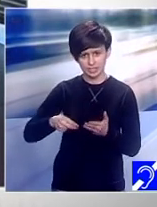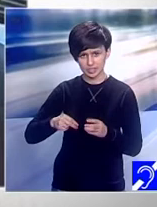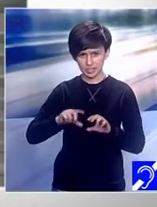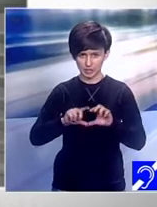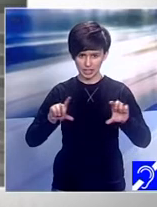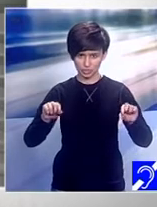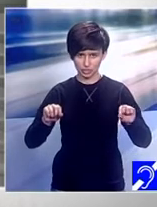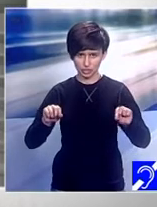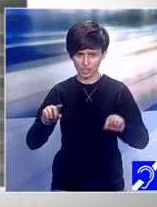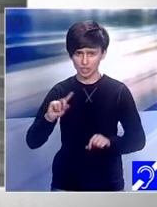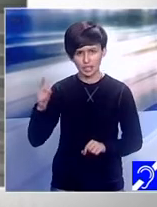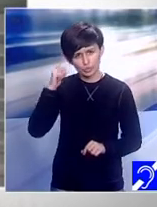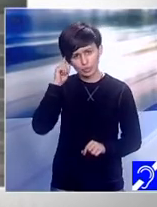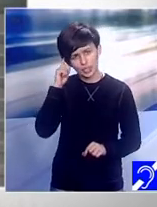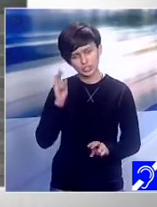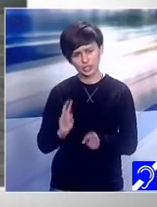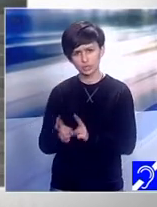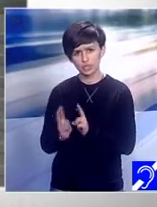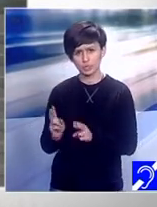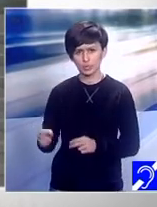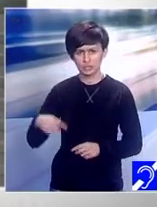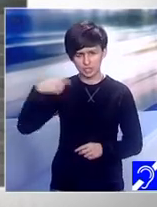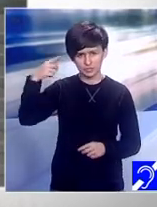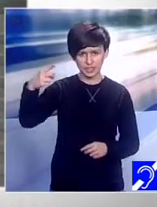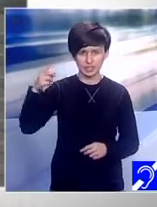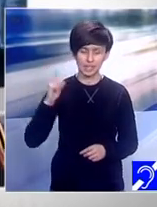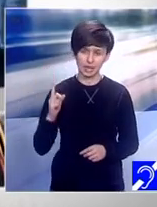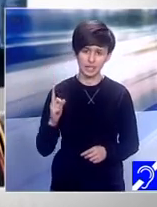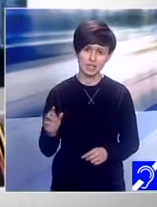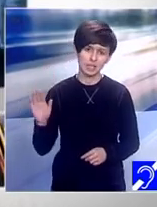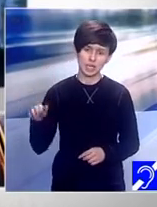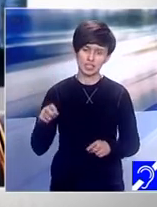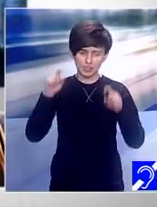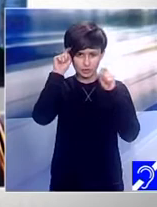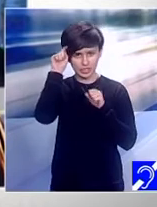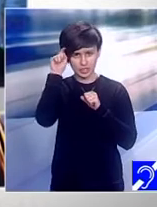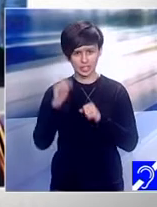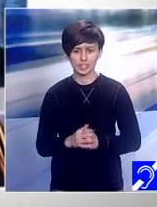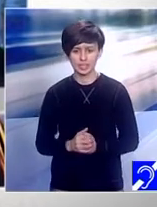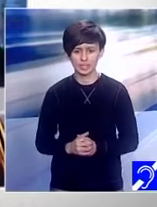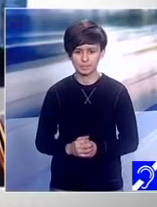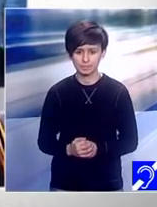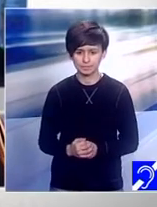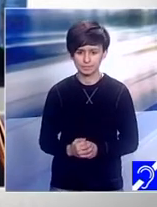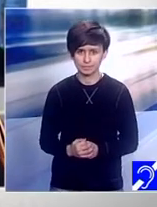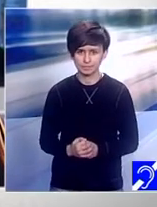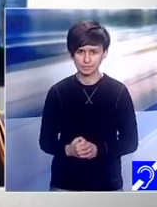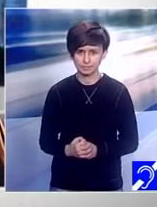o să fie dar cu toate astea ați avut încredere că va fi avut încredere și n-am putut să-l las fiindcă îl iubeam foarte mult era